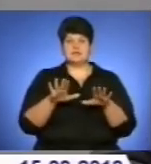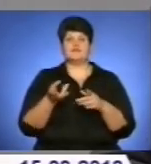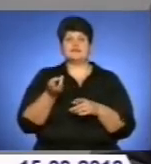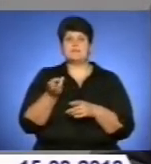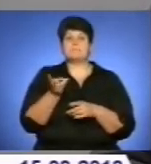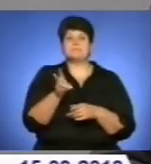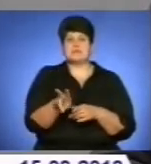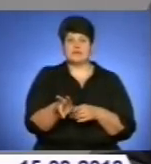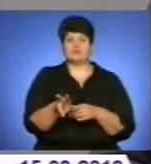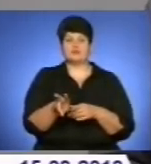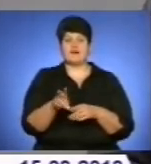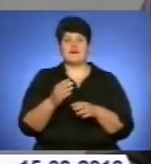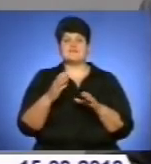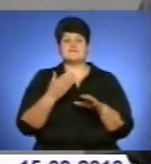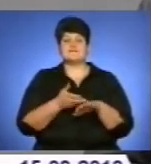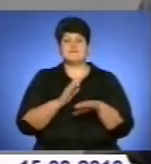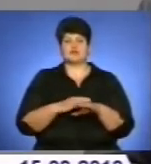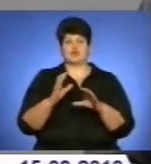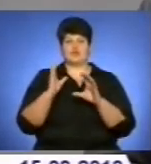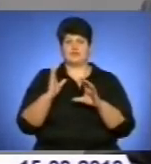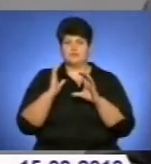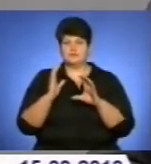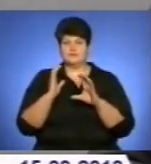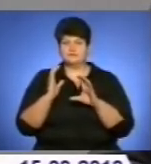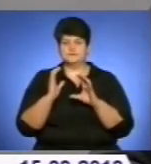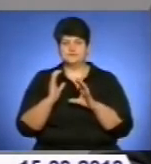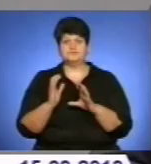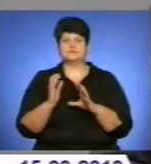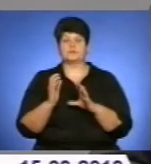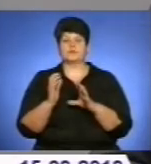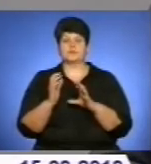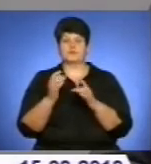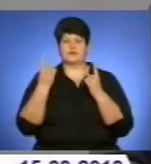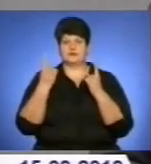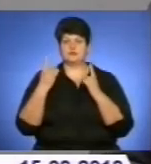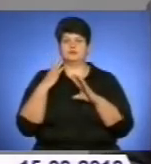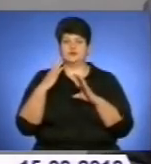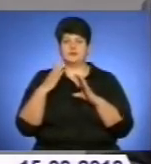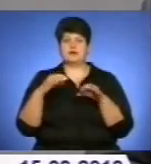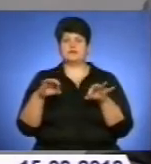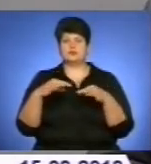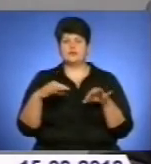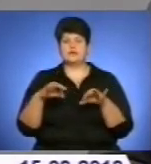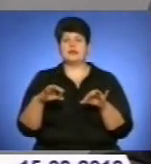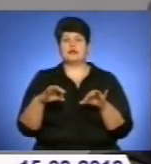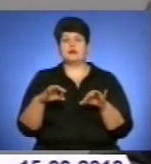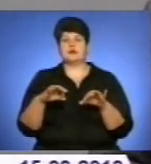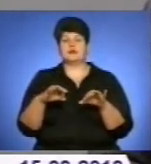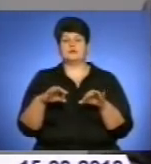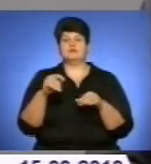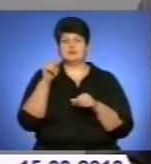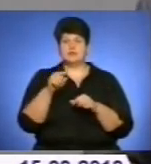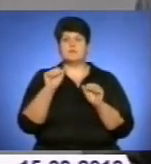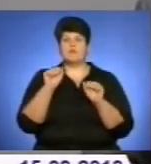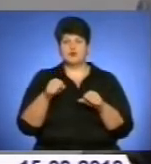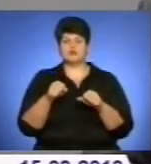не придумувати нічого, тому що можна так поставити машину поперек дороги і ще усугубити свою ситуацію. Бажано знаходитись на